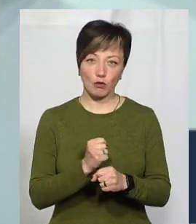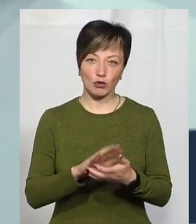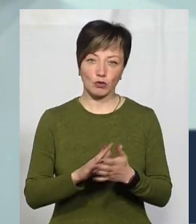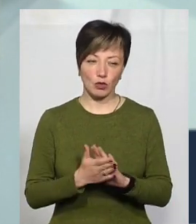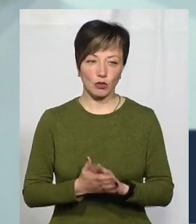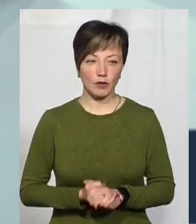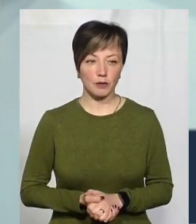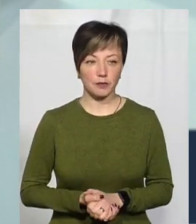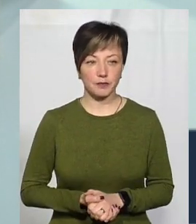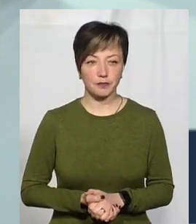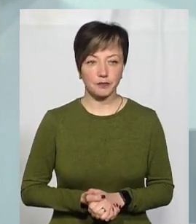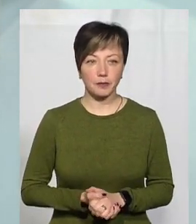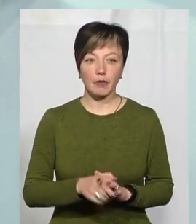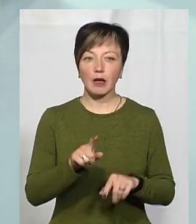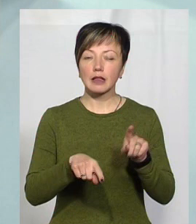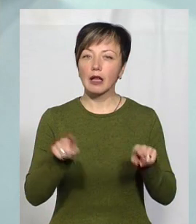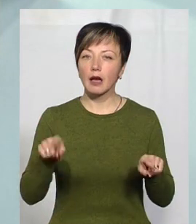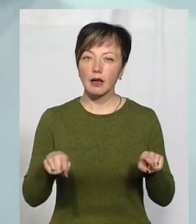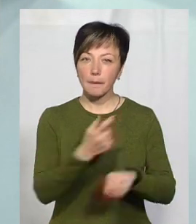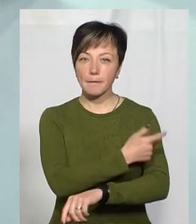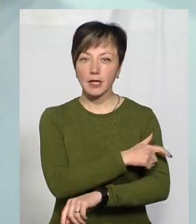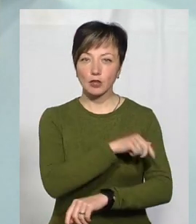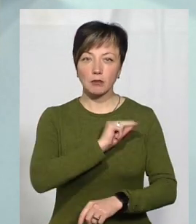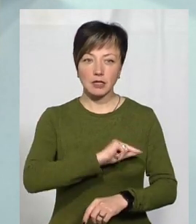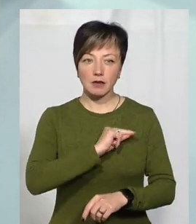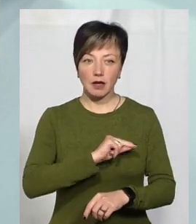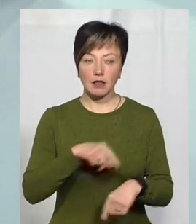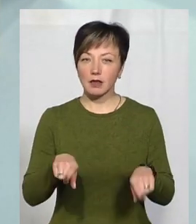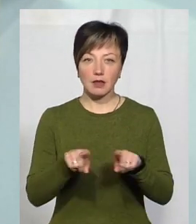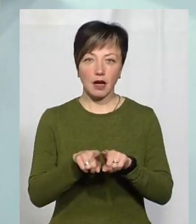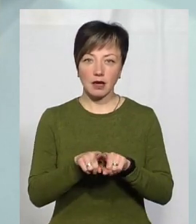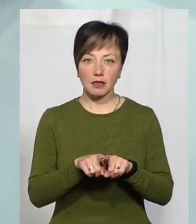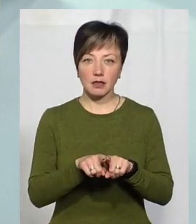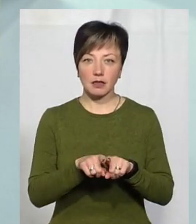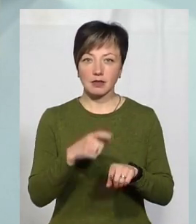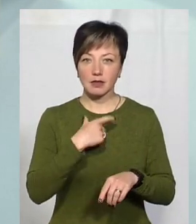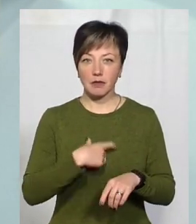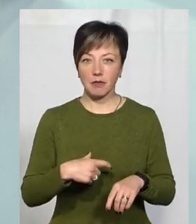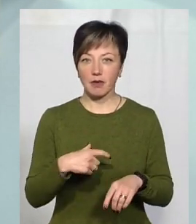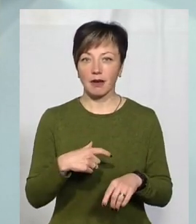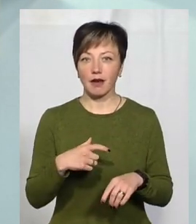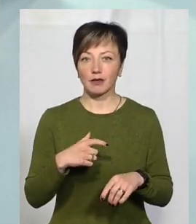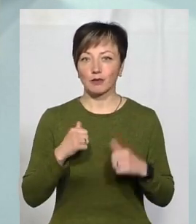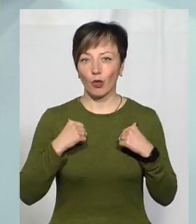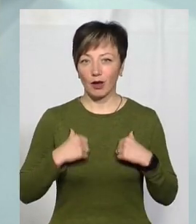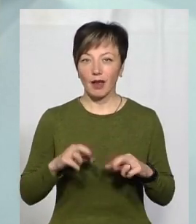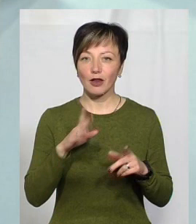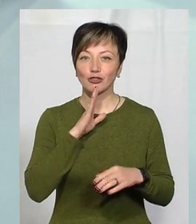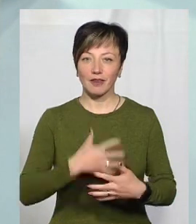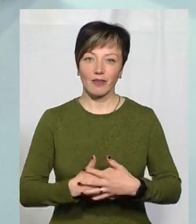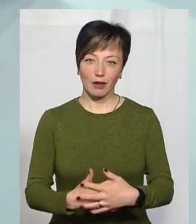обстановка. Деякі, навіть медичні працівники, не так себе спокійно вели, як ведуть себе жінки.